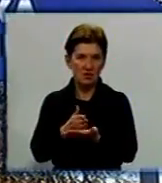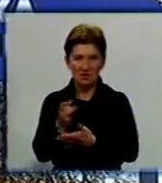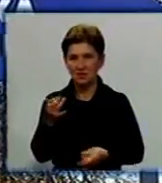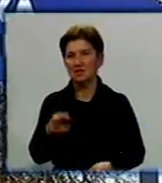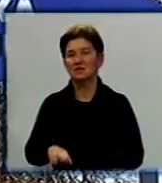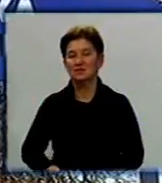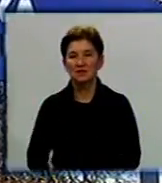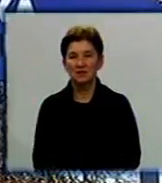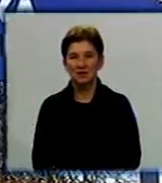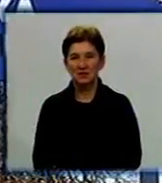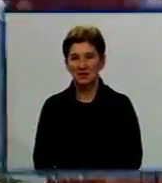Басистий, День за Днем.